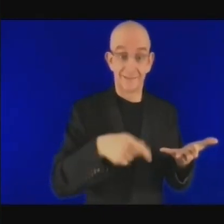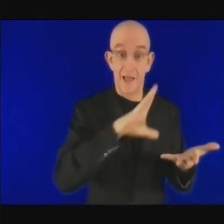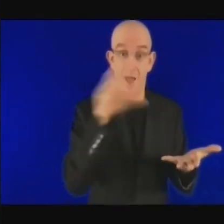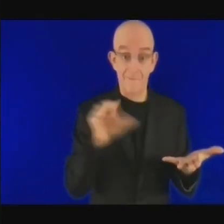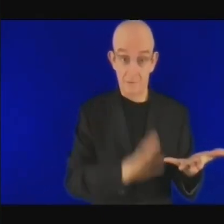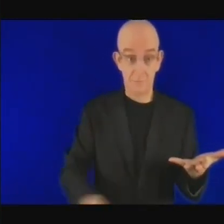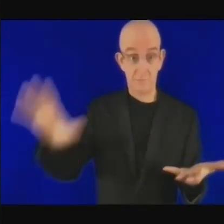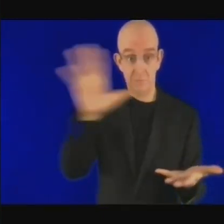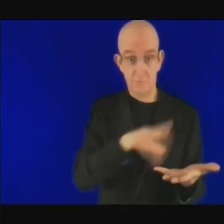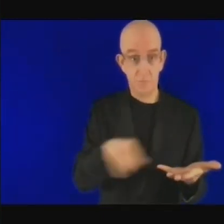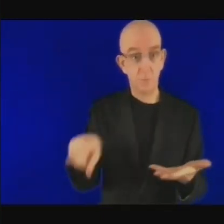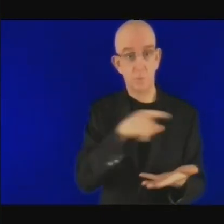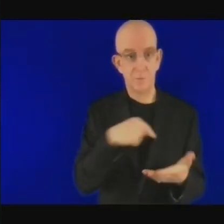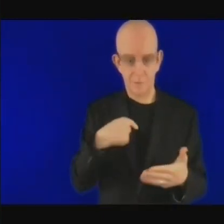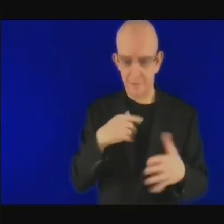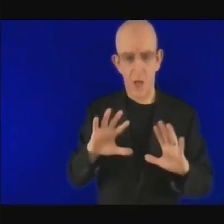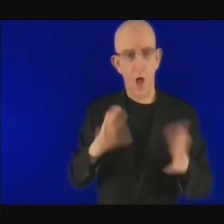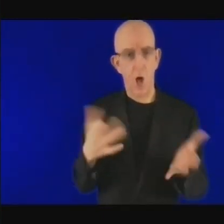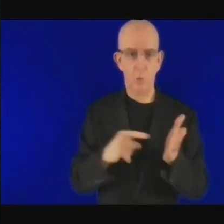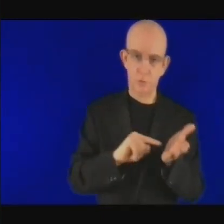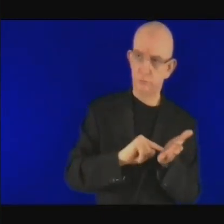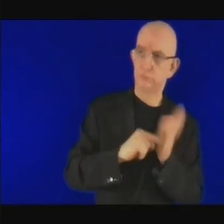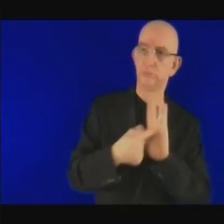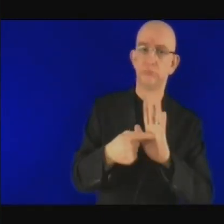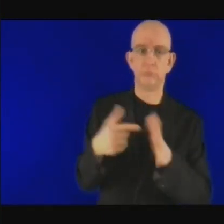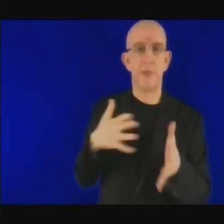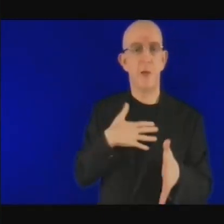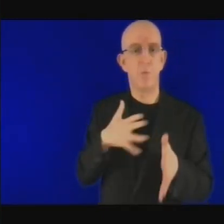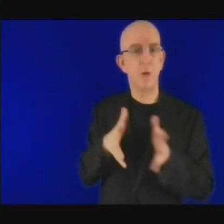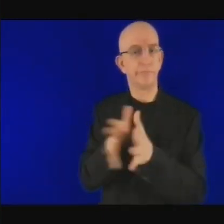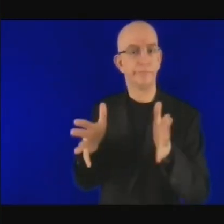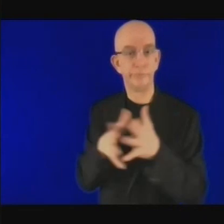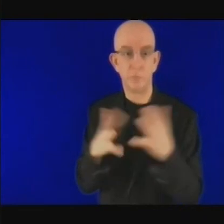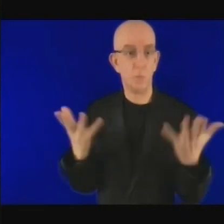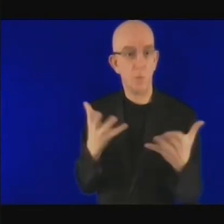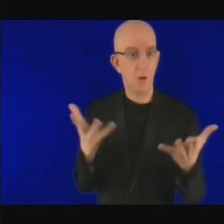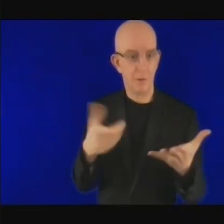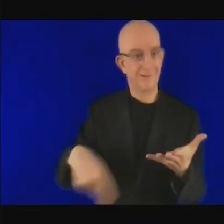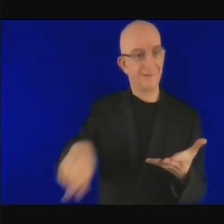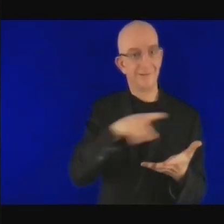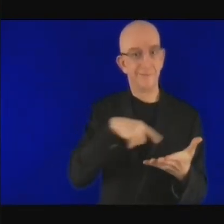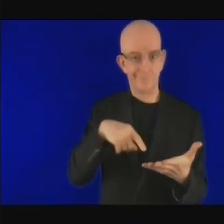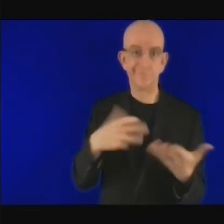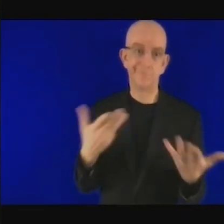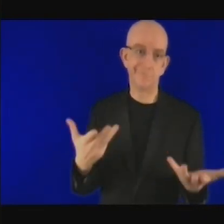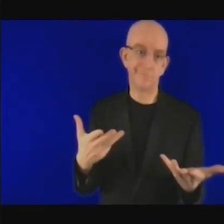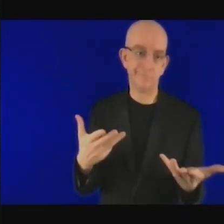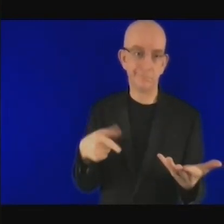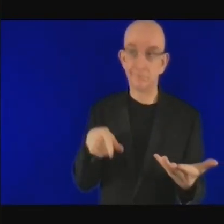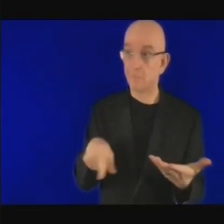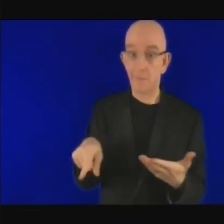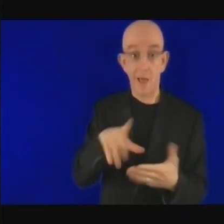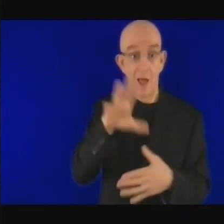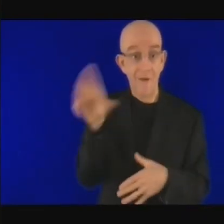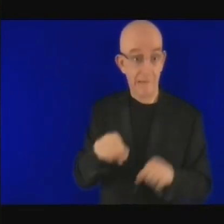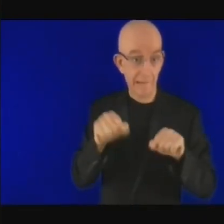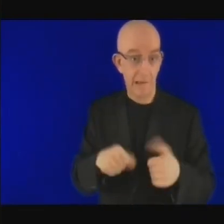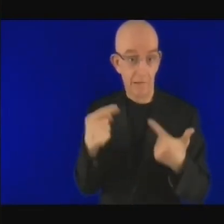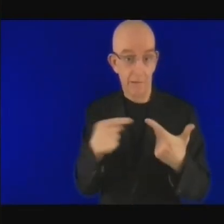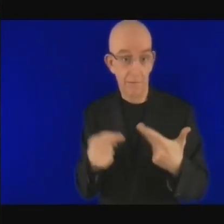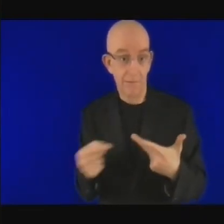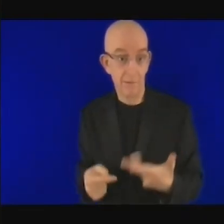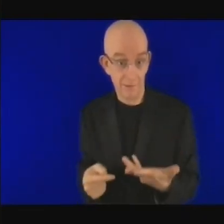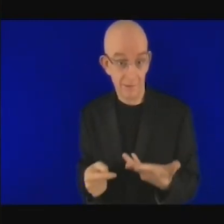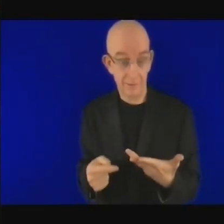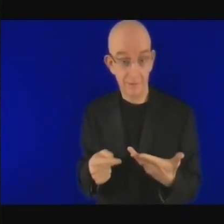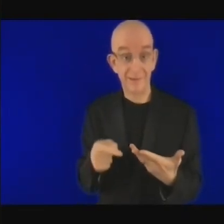dossier.'est les capacités d'absorption des pays africains. Car même si les fonds sont mis à la